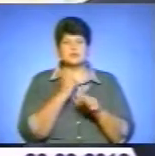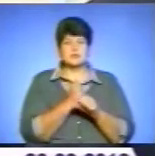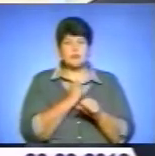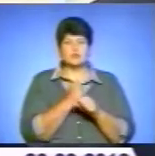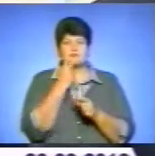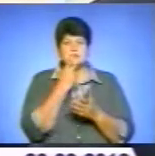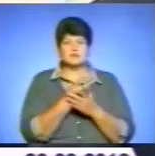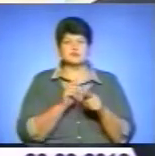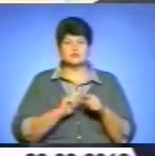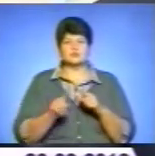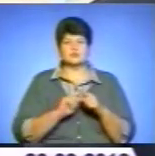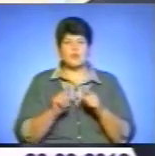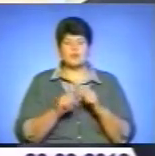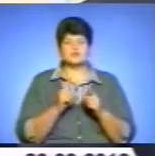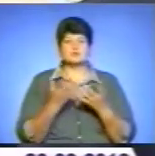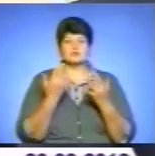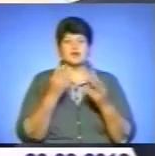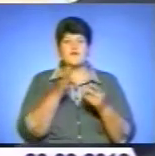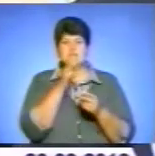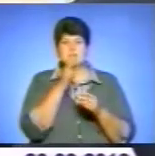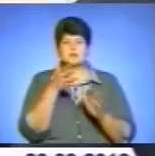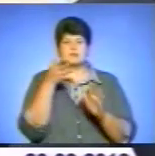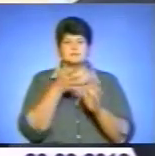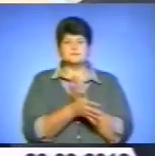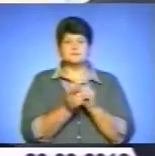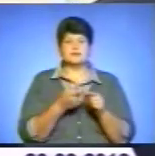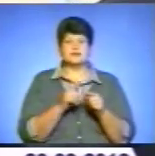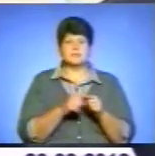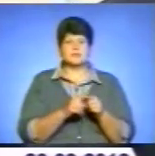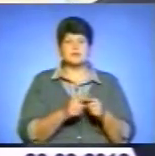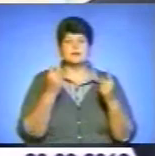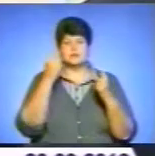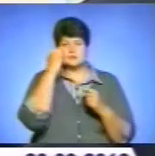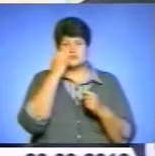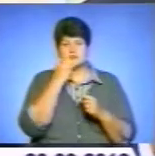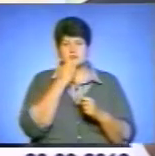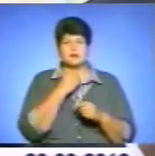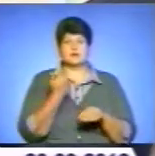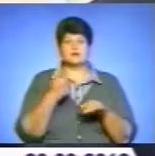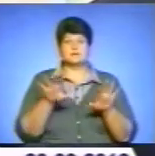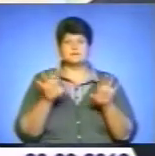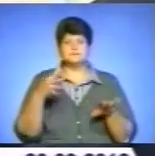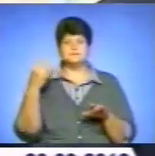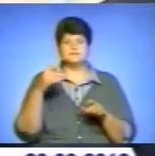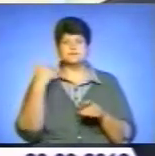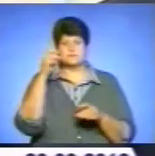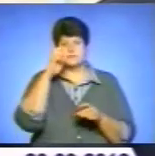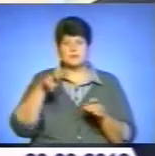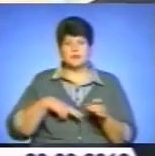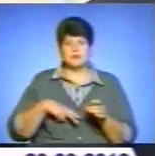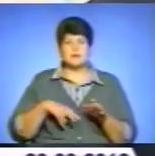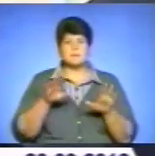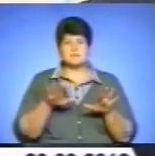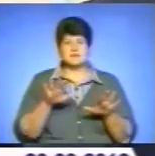какой скоростью, скільки времени ушло на це. Я хочу сказати спасибо губернатору, хочу сказати администрації местной, спасибо, що